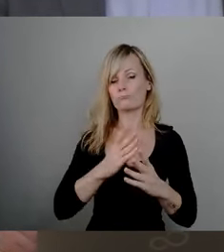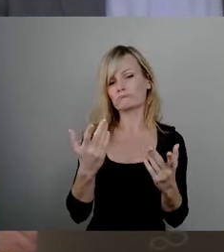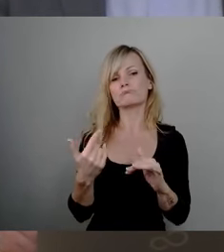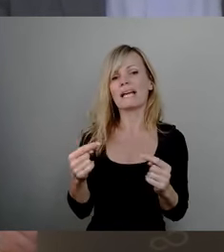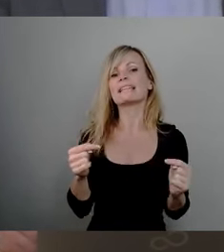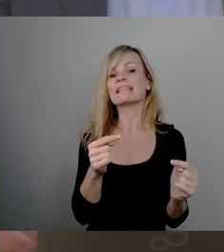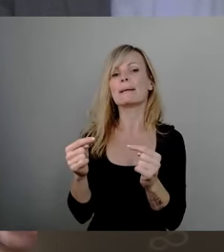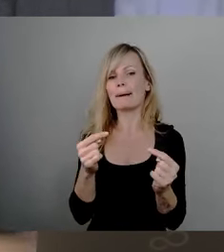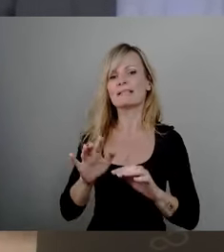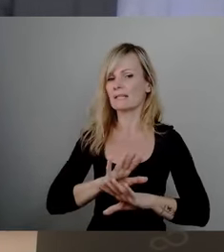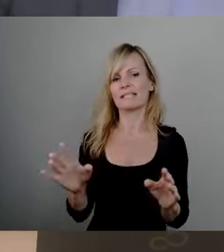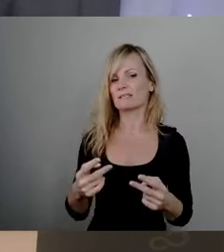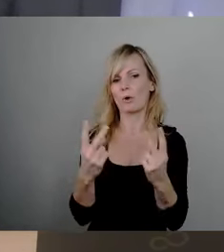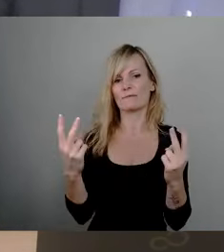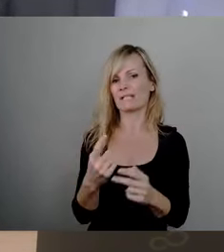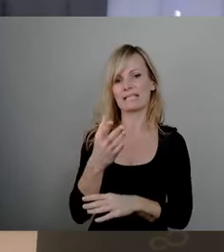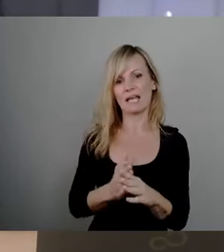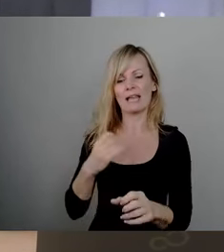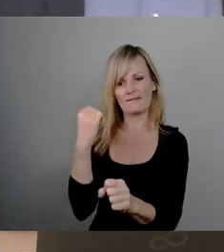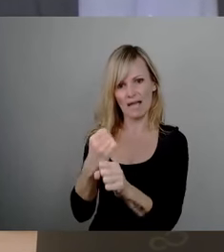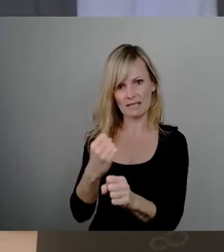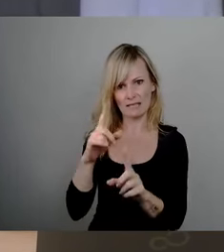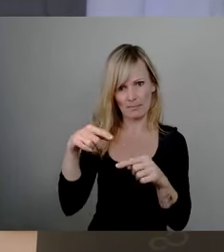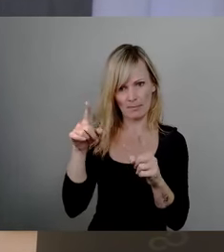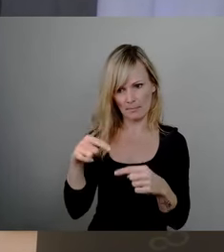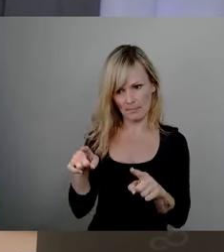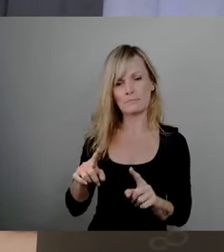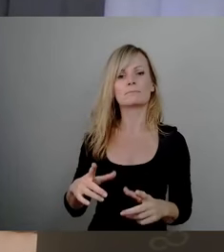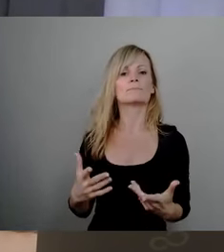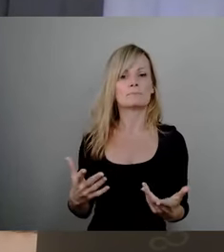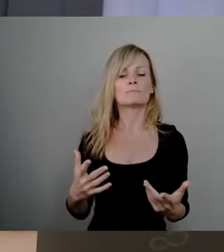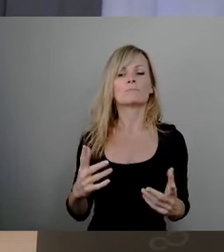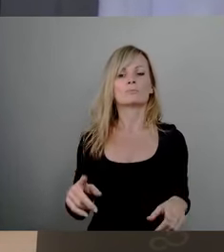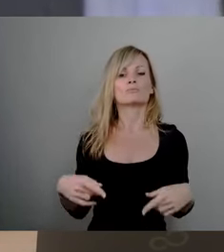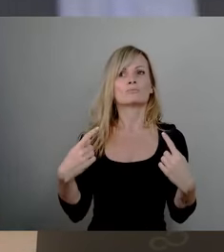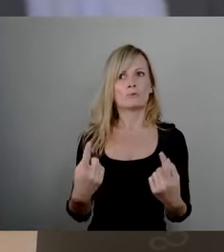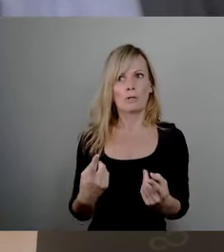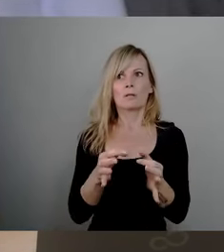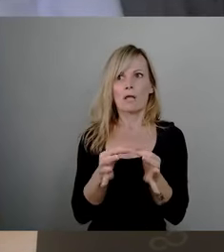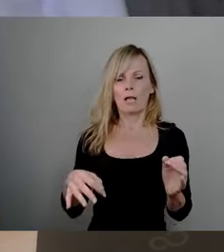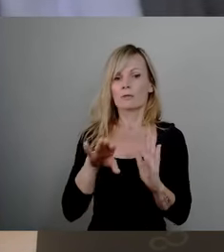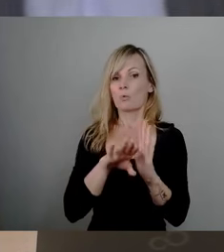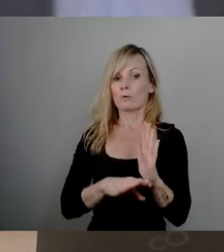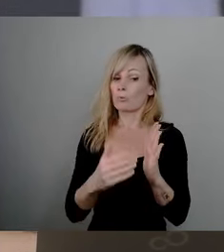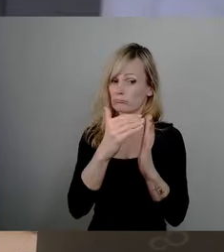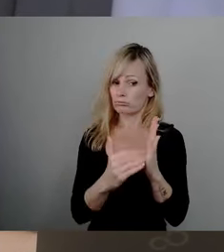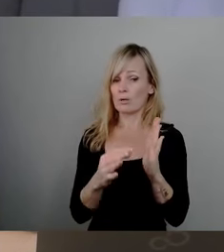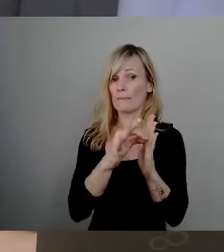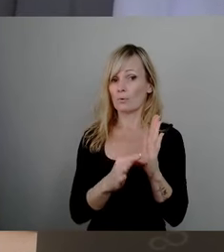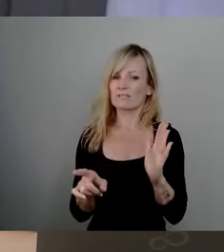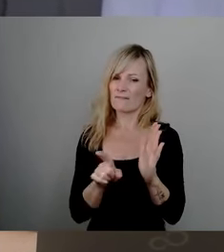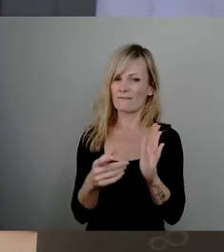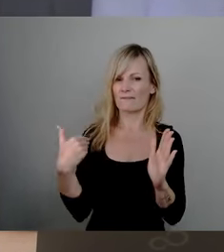wir das im nicht öffentlichen Teil dann abgearbeitet haben. Ansonsten würden wir dann in der Tagesordnung so fortfahren, wie angekündigt,